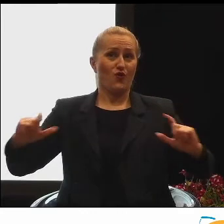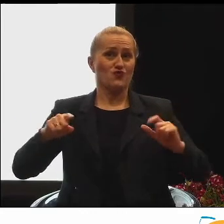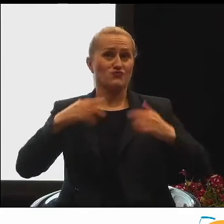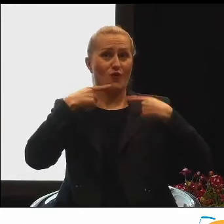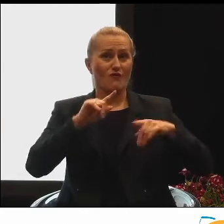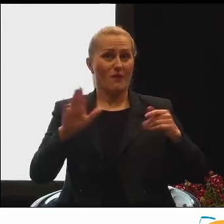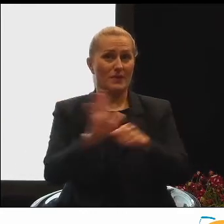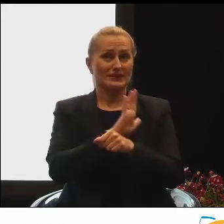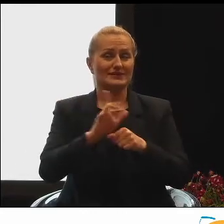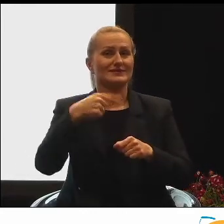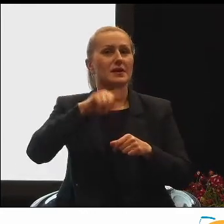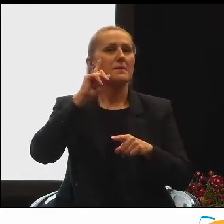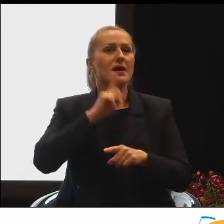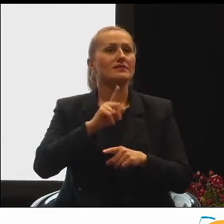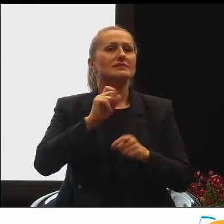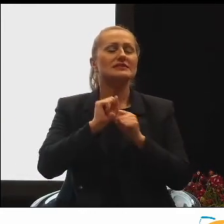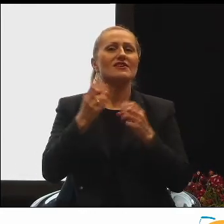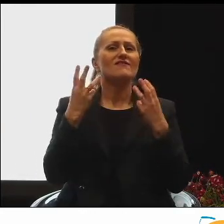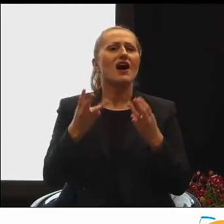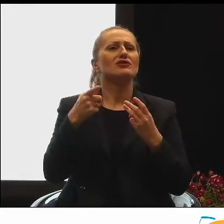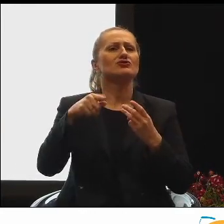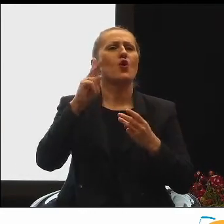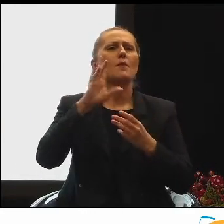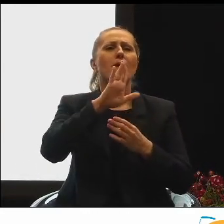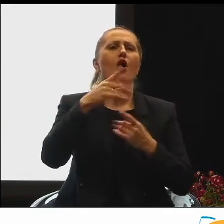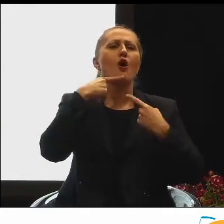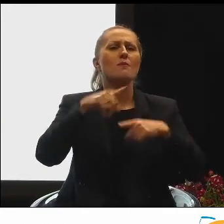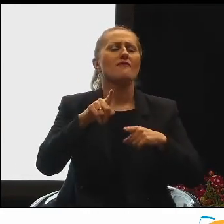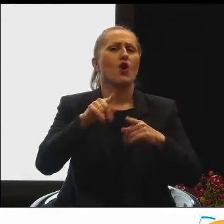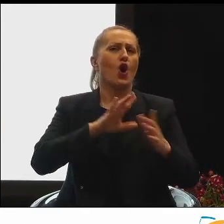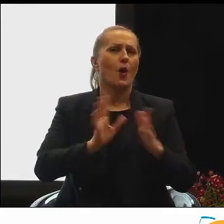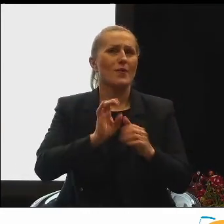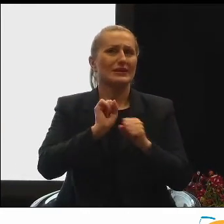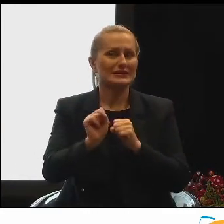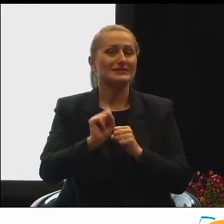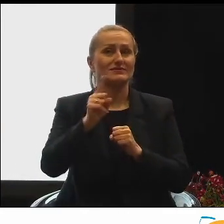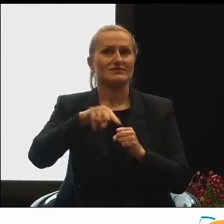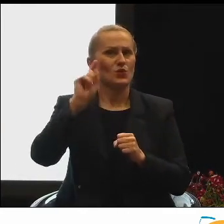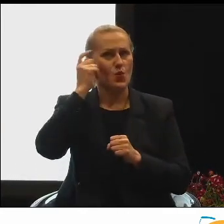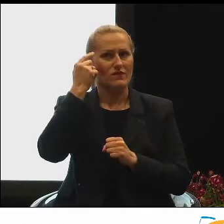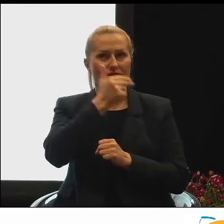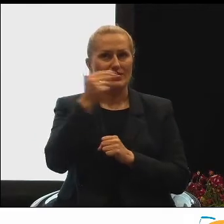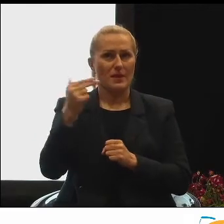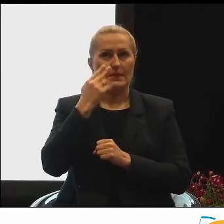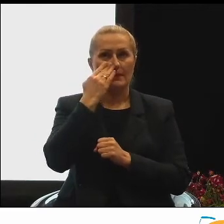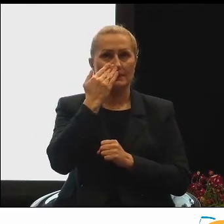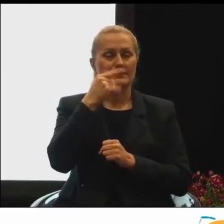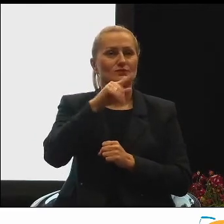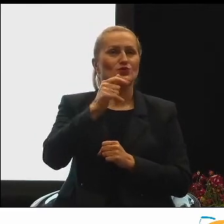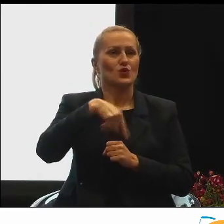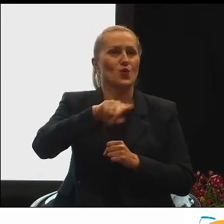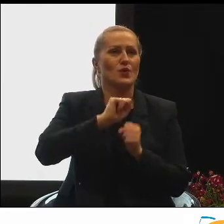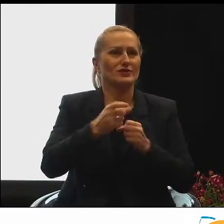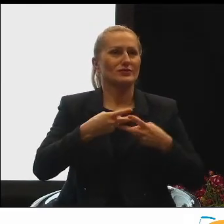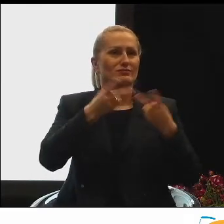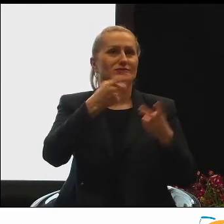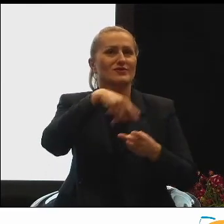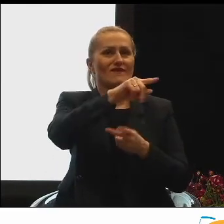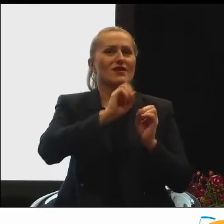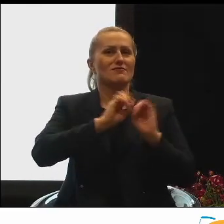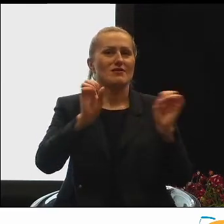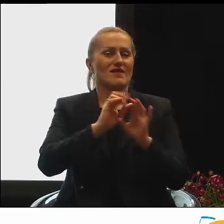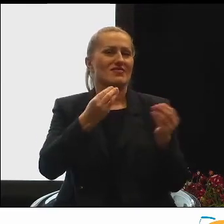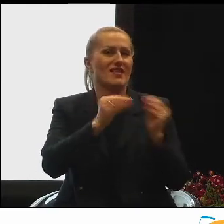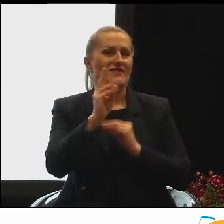właśnie istotność pełnienia ról opiekuńczych jest jednym z jadących tematów, jaki przewija się do opinii publicznych z Waszej